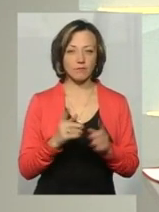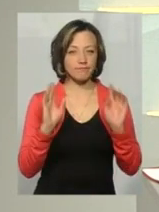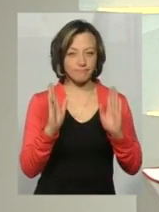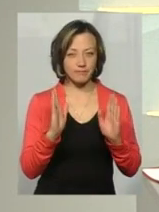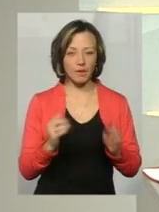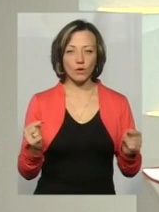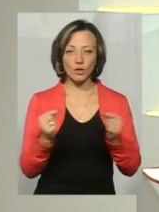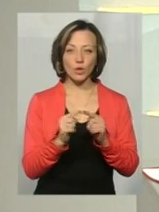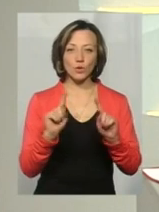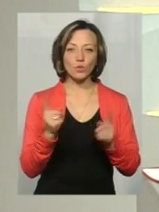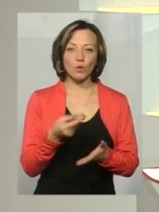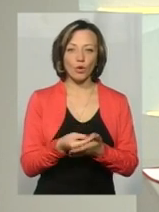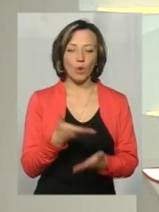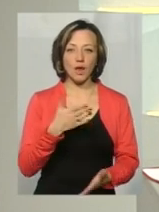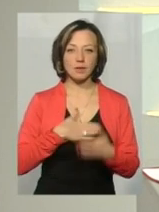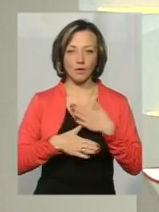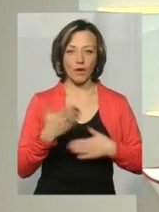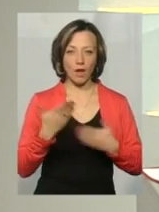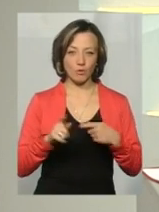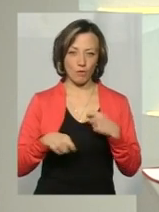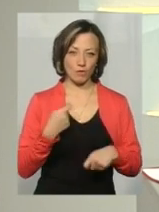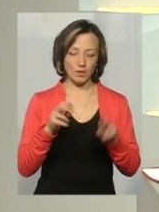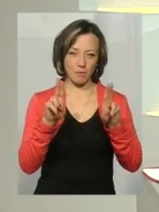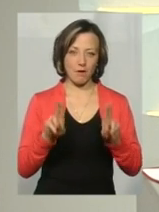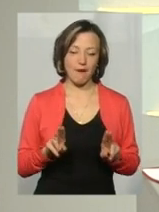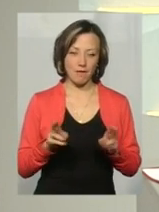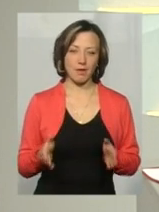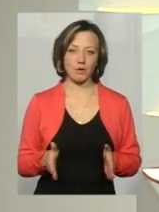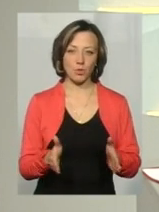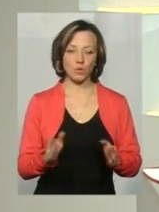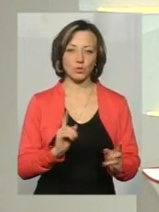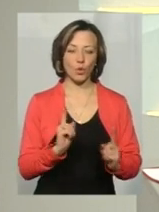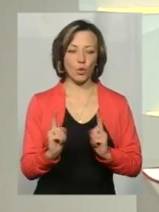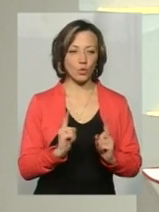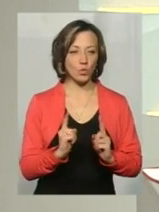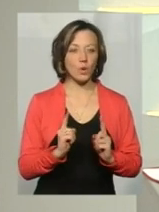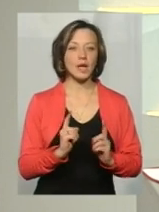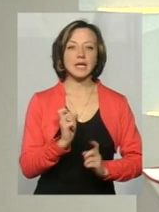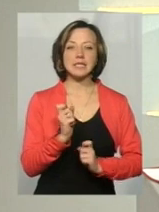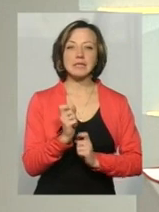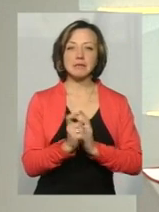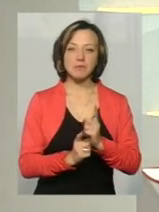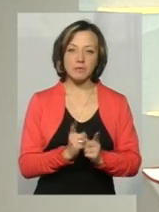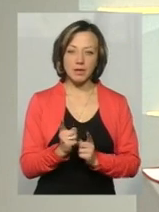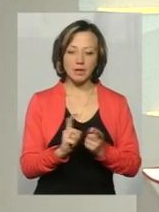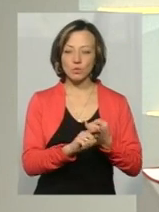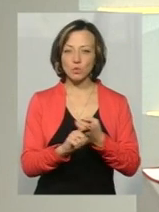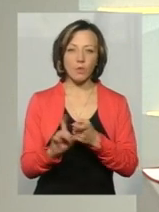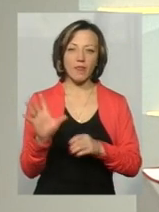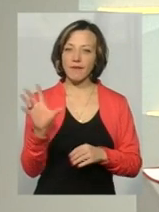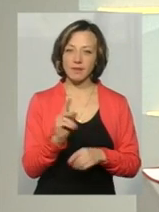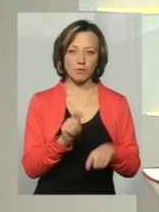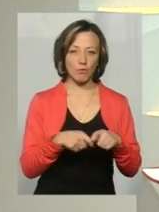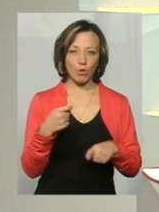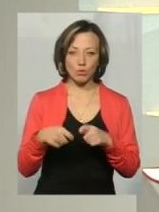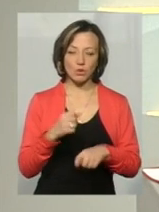дуже дороге задоволення, якщо вони будуть порушувати правила дорожнього руху. Щоправда, зміни стосуються не всіх порушників, не про